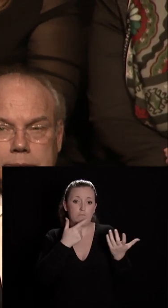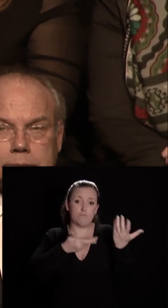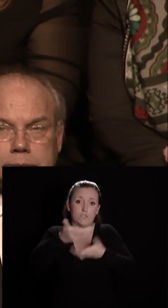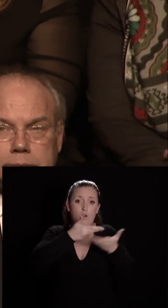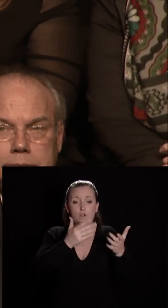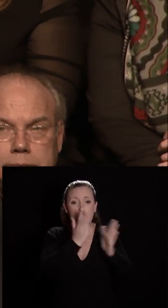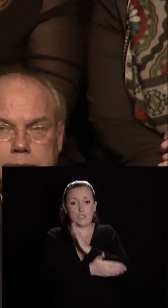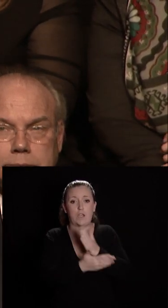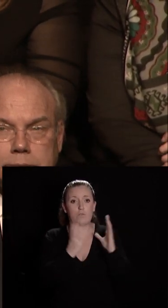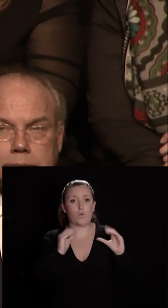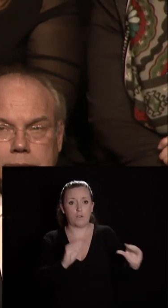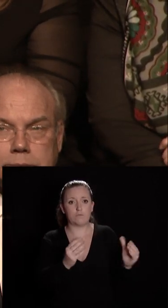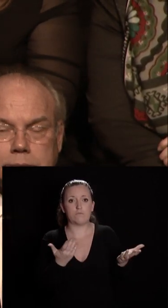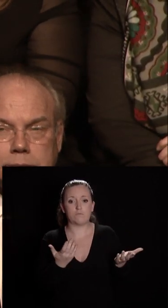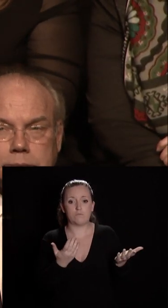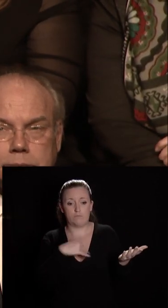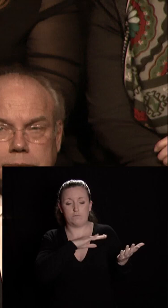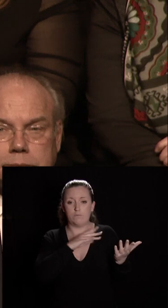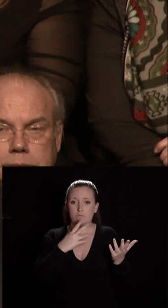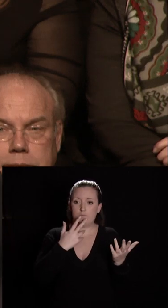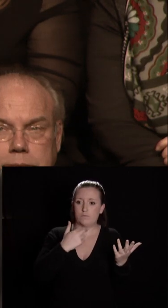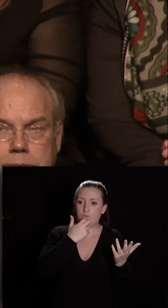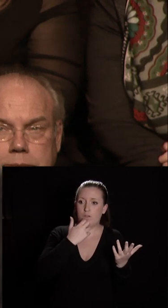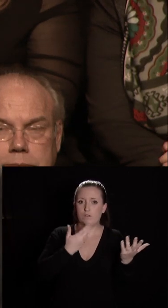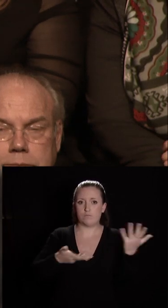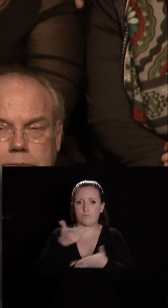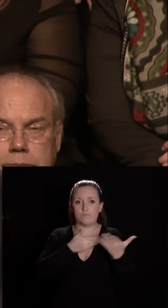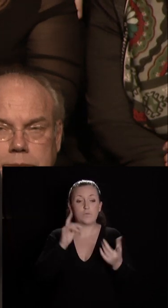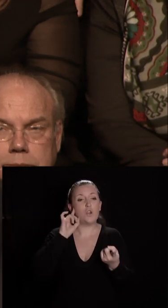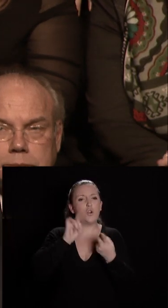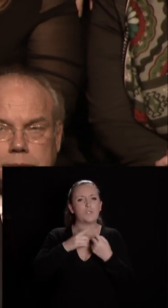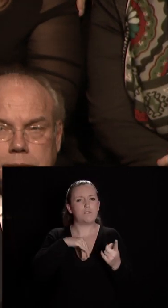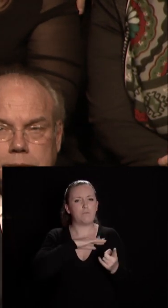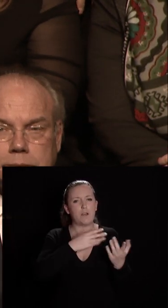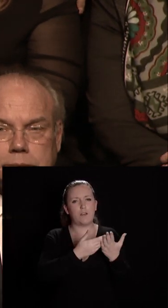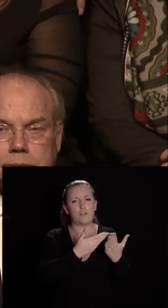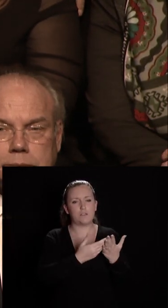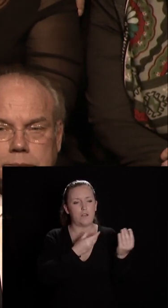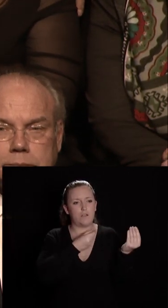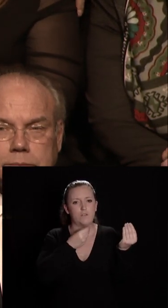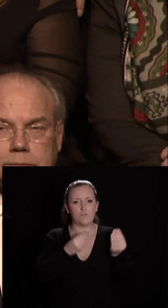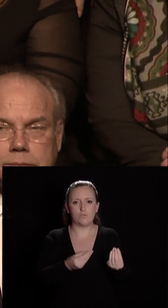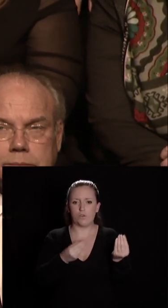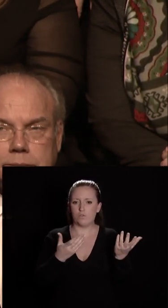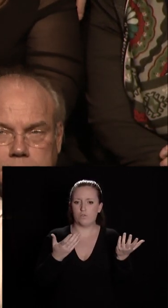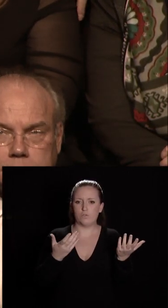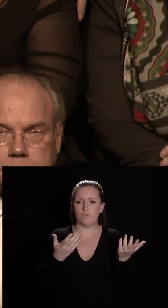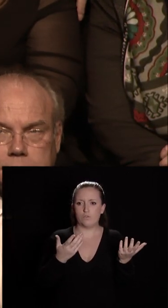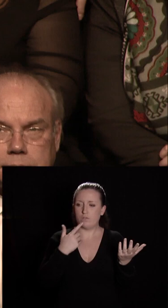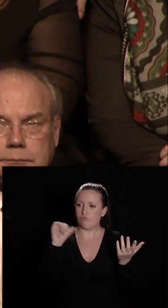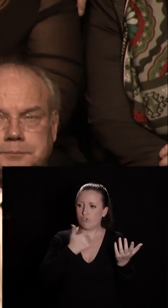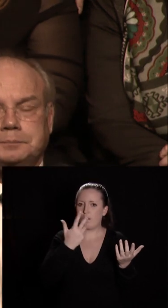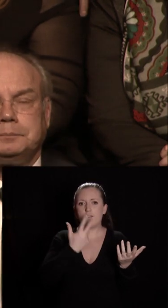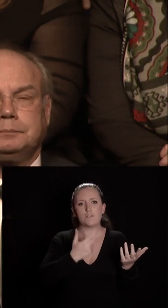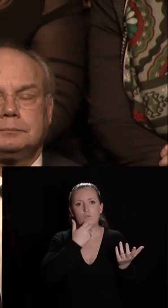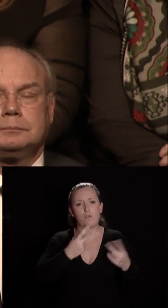concret entre la vie de ses élus et ses habitants notre objectif à travers cela est de réaffirmer le sens de la citoyenneté